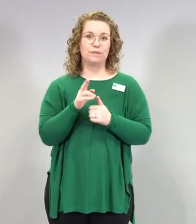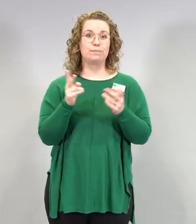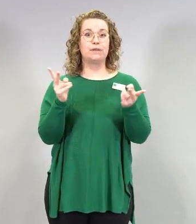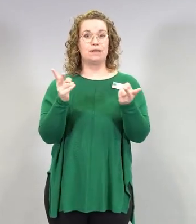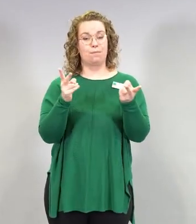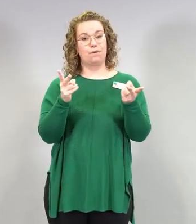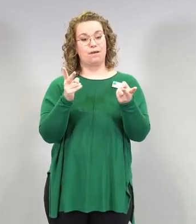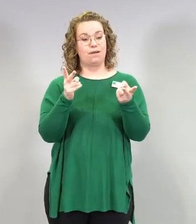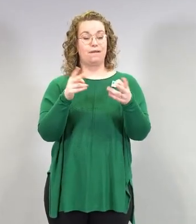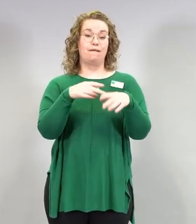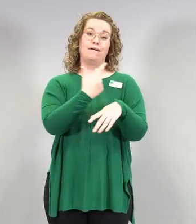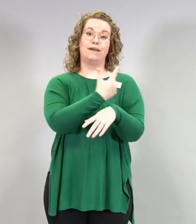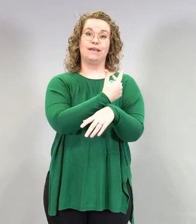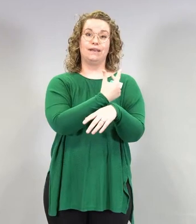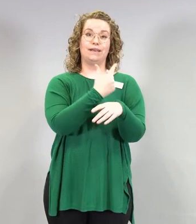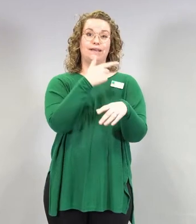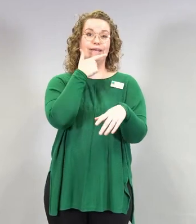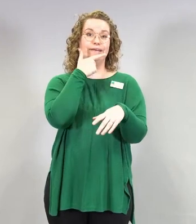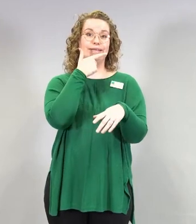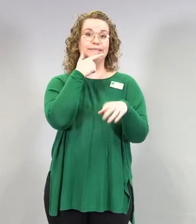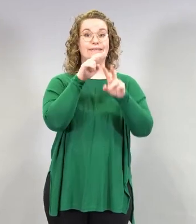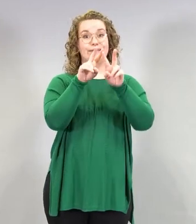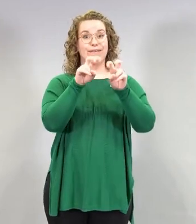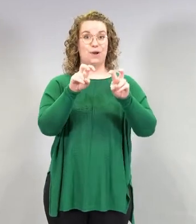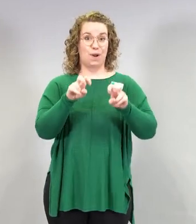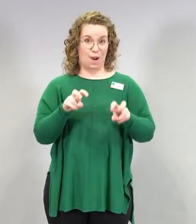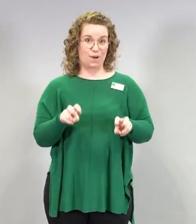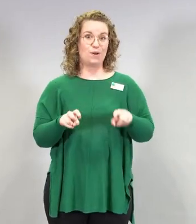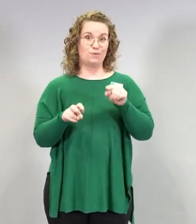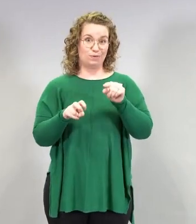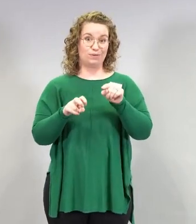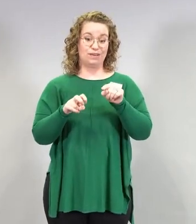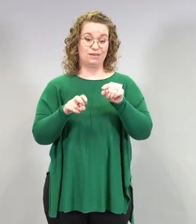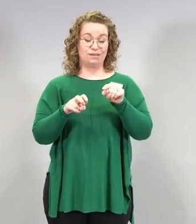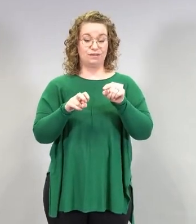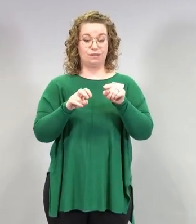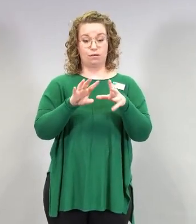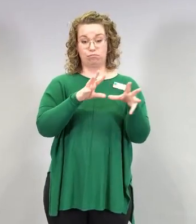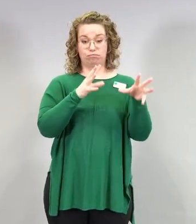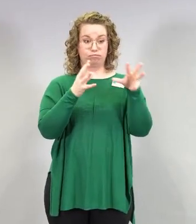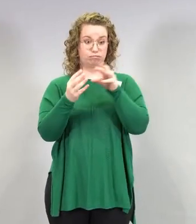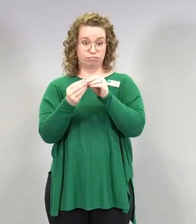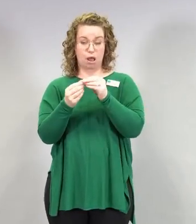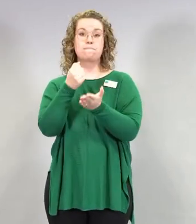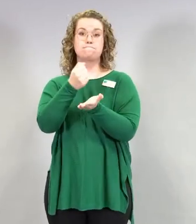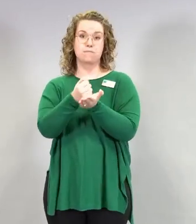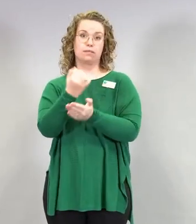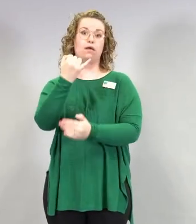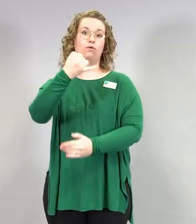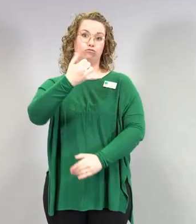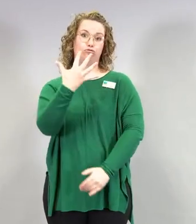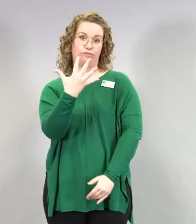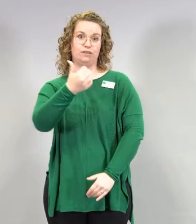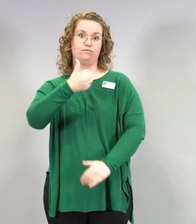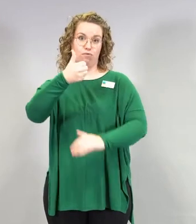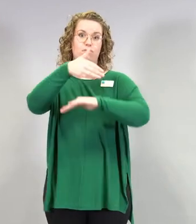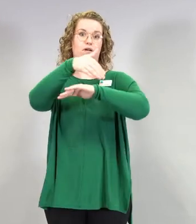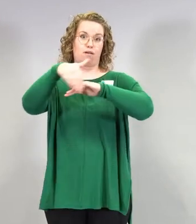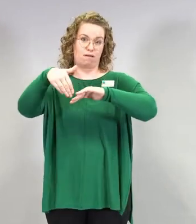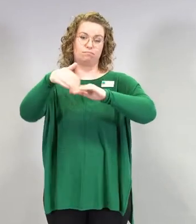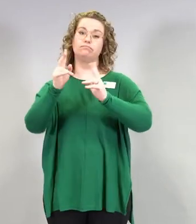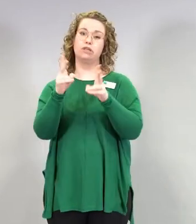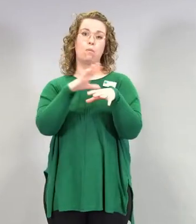65 vuoden raja meillä nojaa, niin kuin Ruotsissakin nojaa. No sitten,